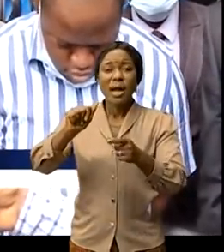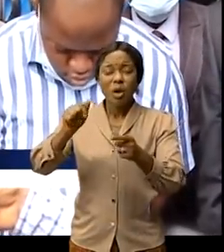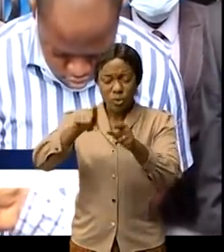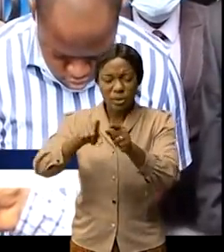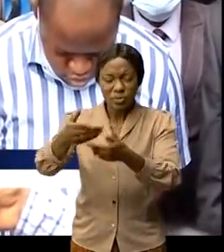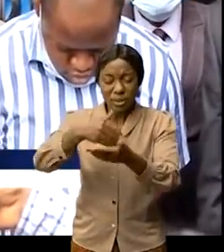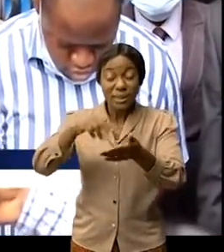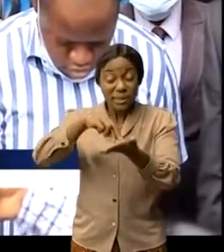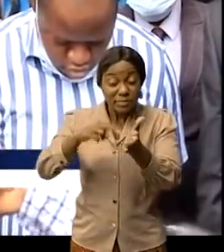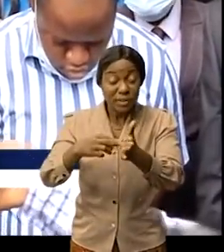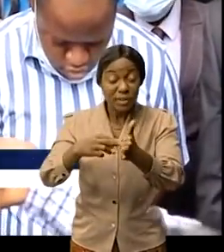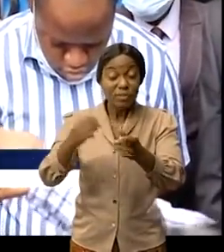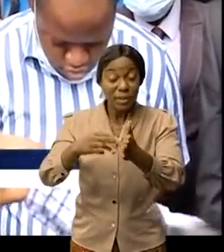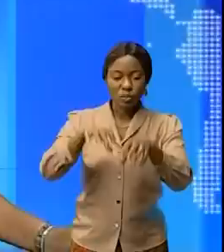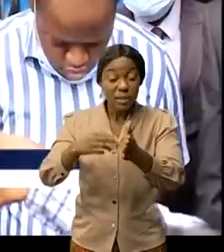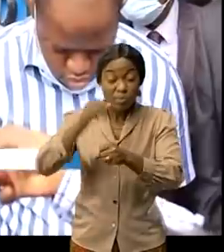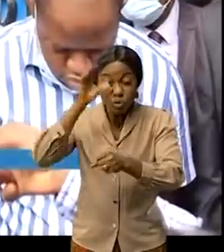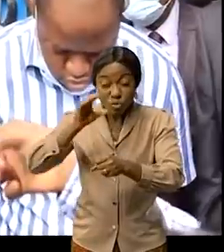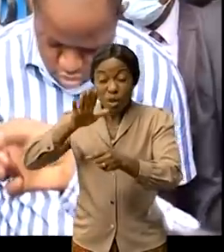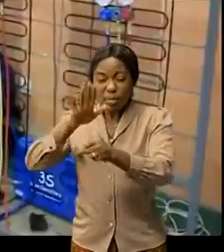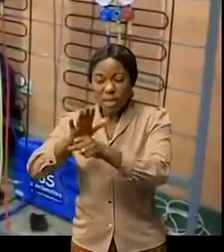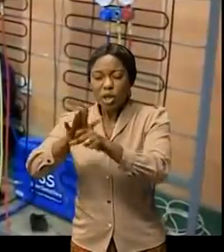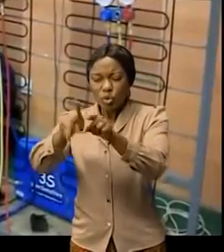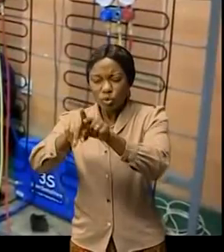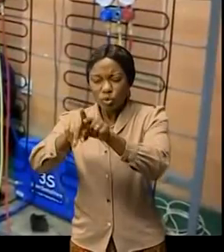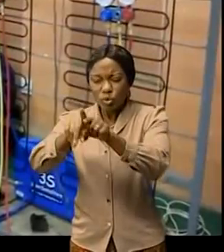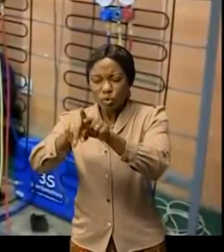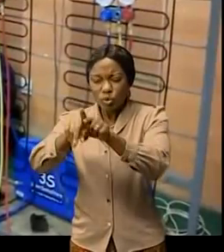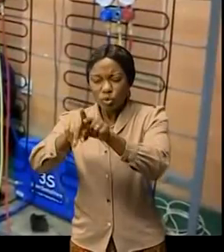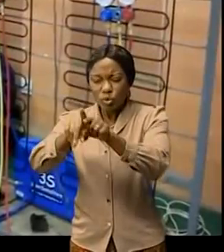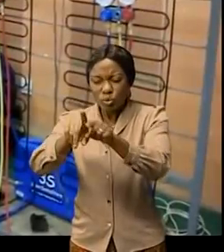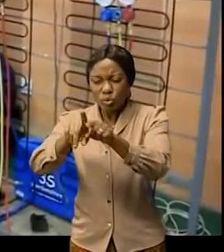beaucoup d'emplois seront créés et aussi avec le projet